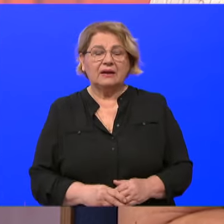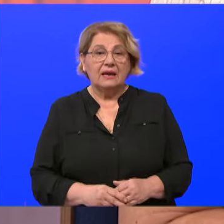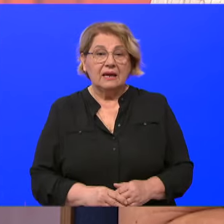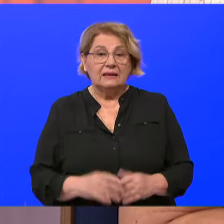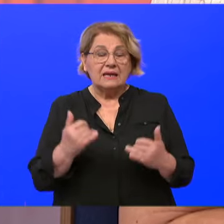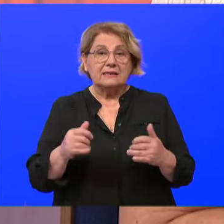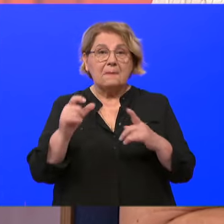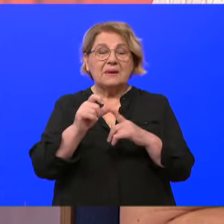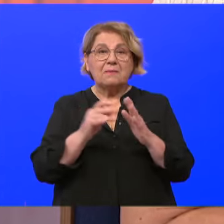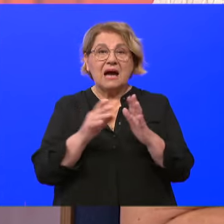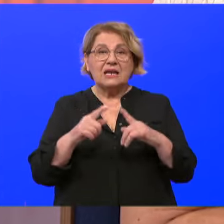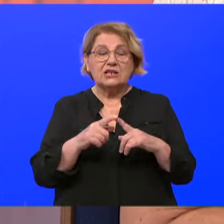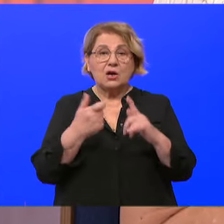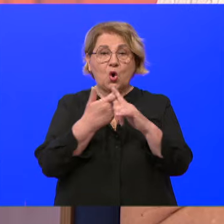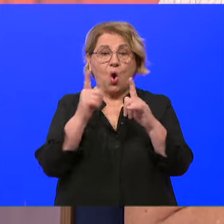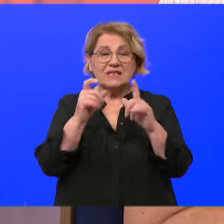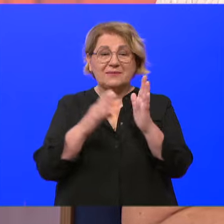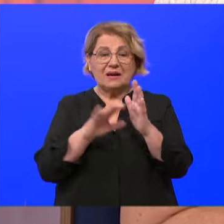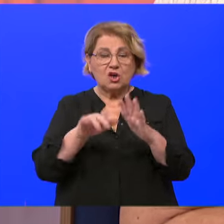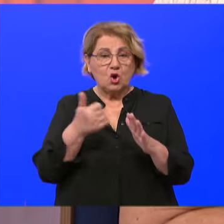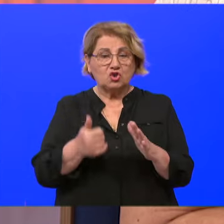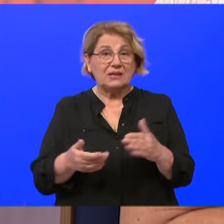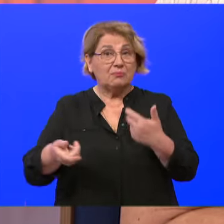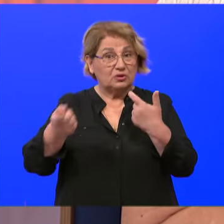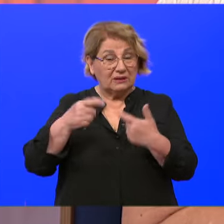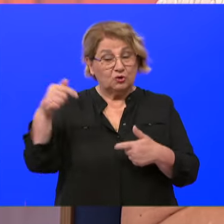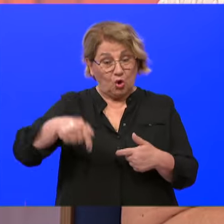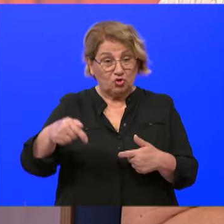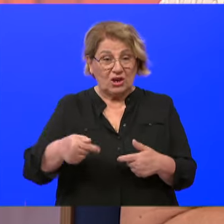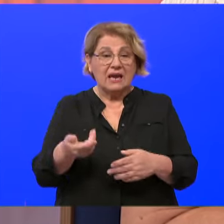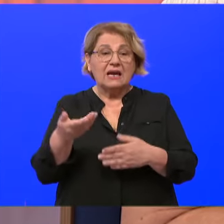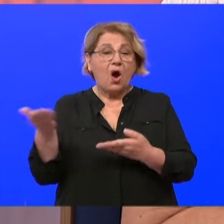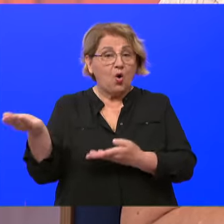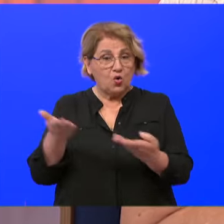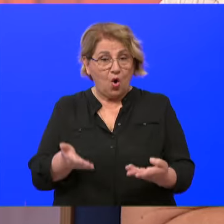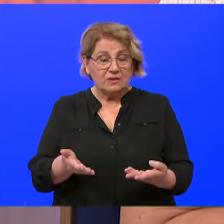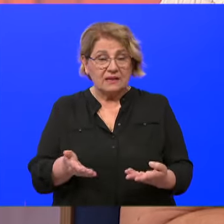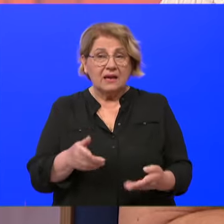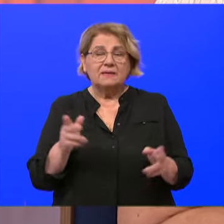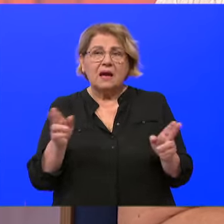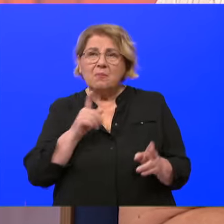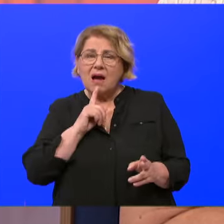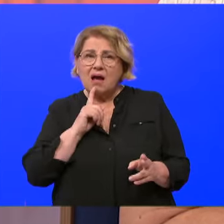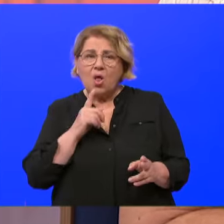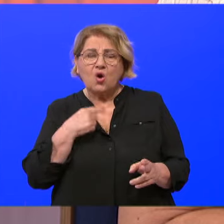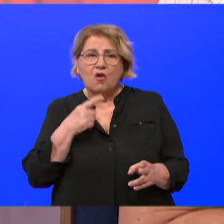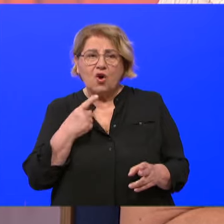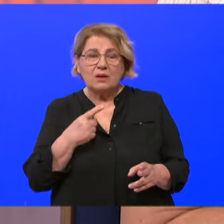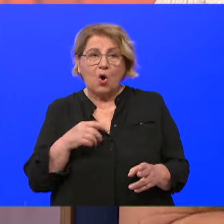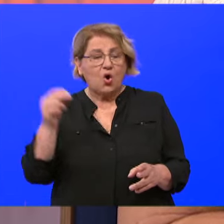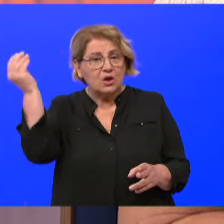primarius Branislav Kocman još jedan put pridruži u studiju i da malo govorimo o iskustvima onih